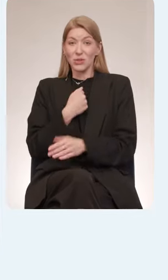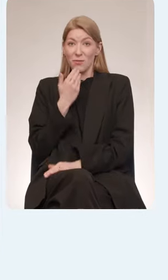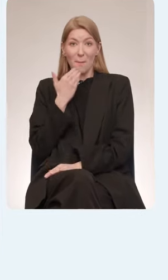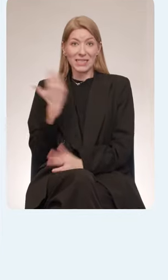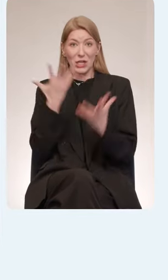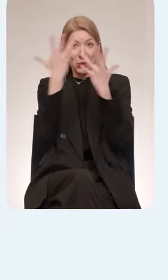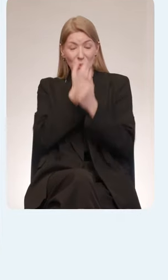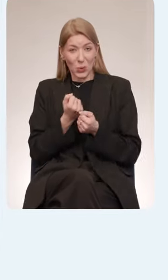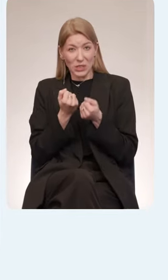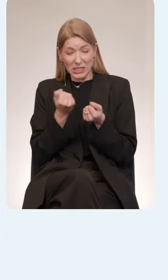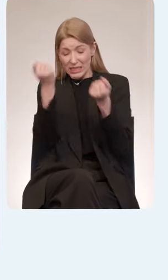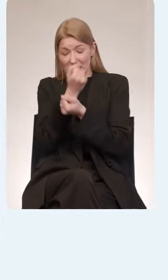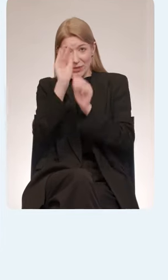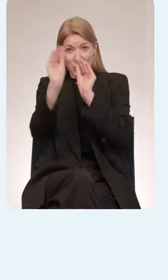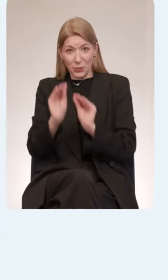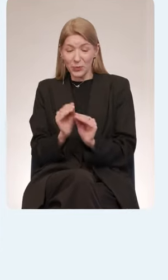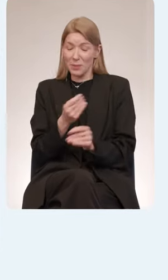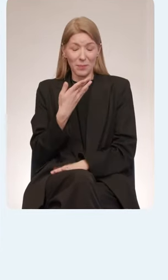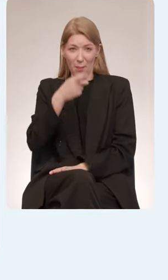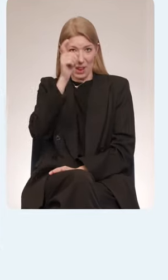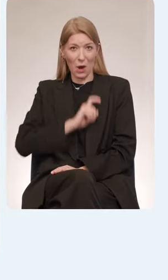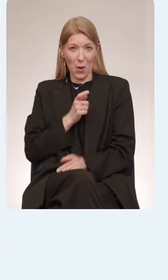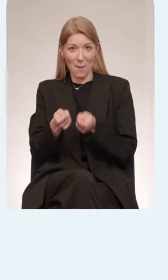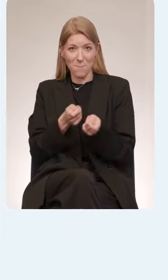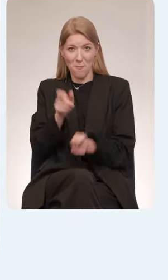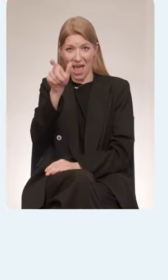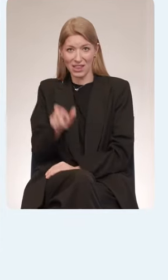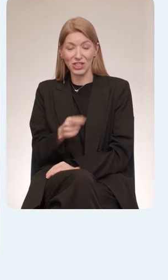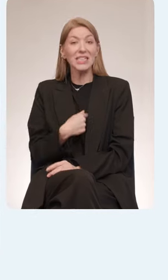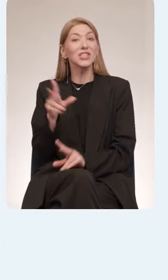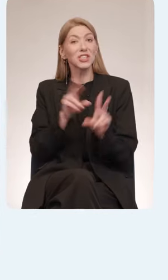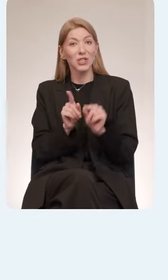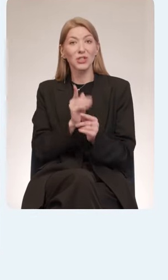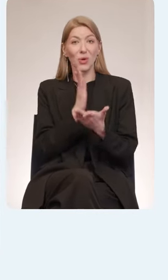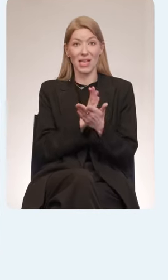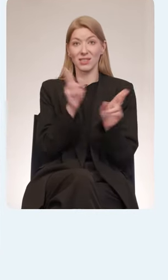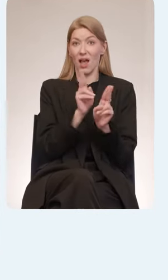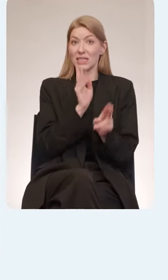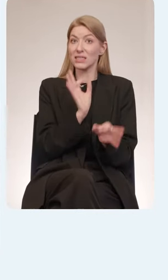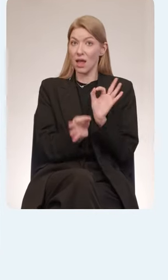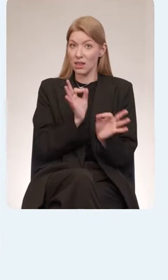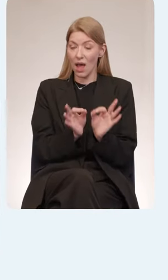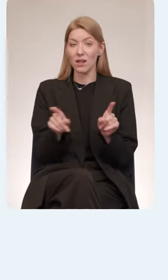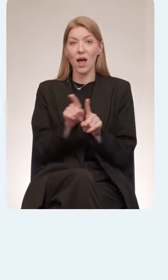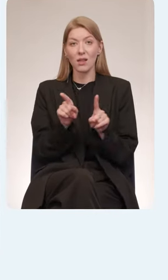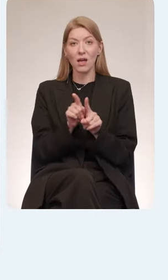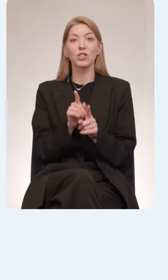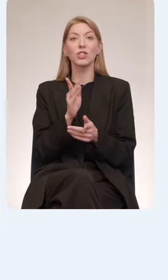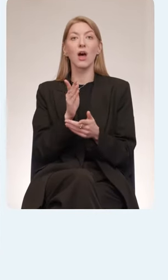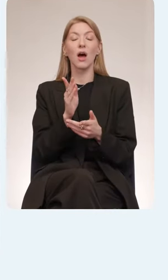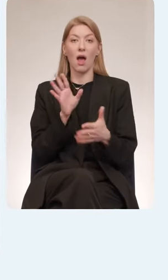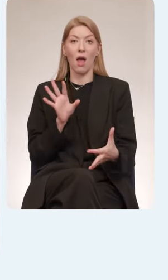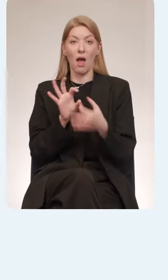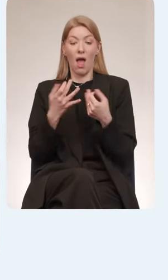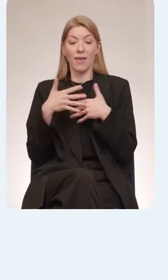плохой менеджер. И я считаю, что помимо стандартов инклюзию можно рассматривать как процесс. Объясню почему.